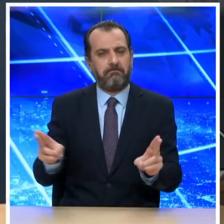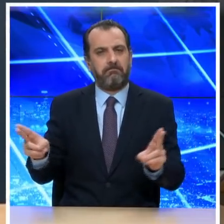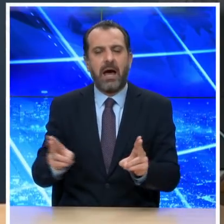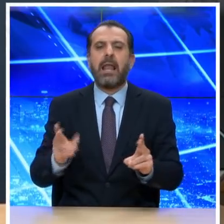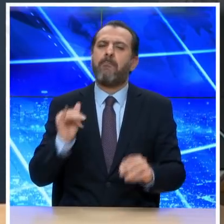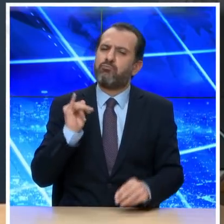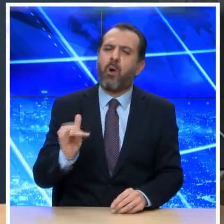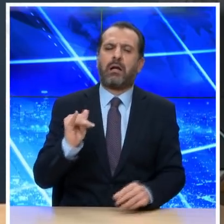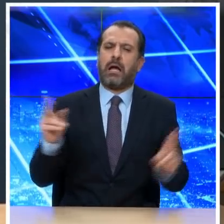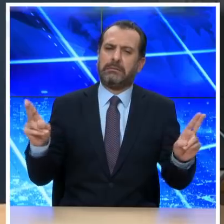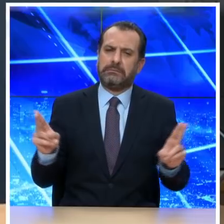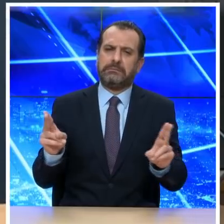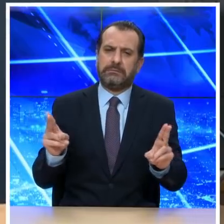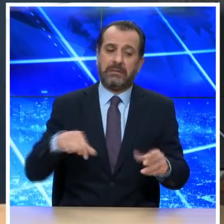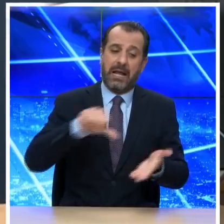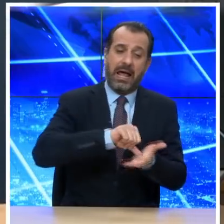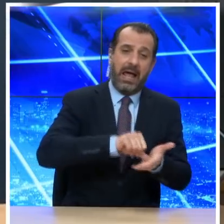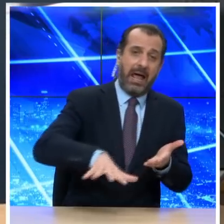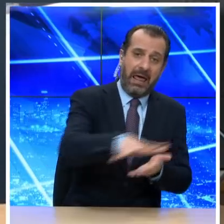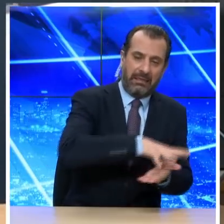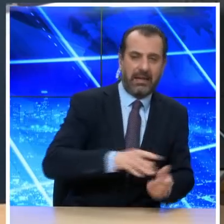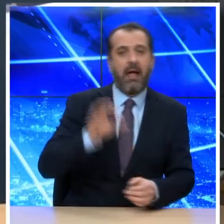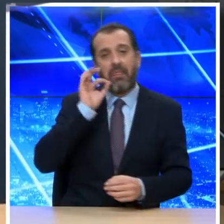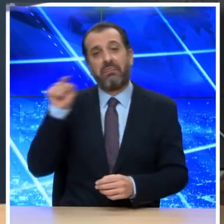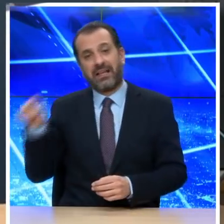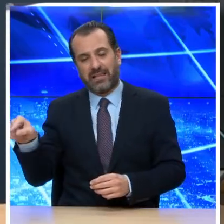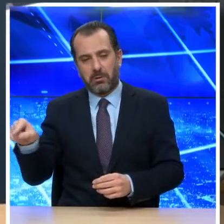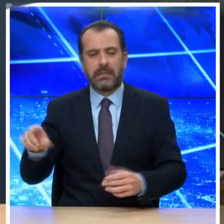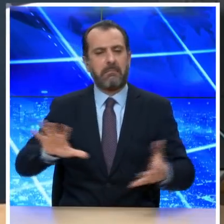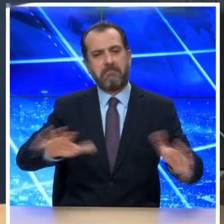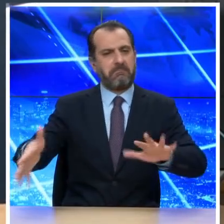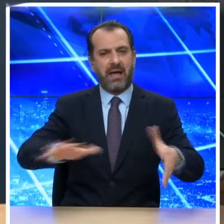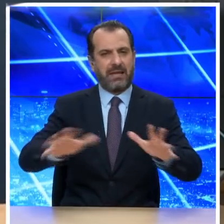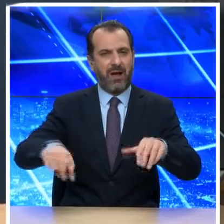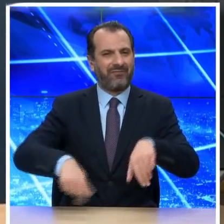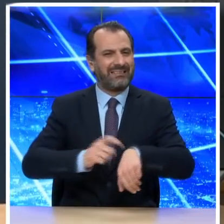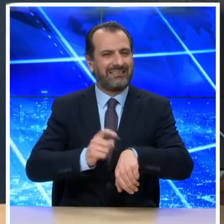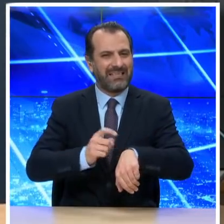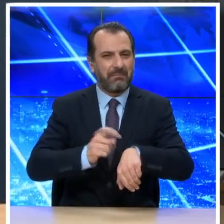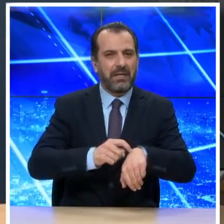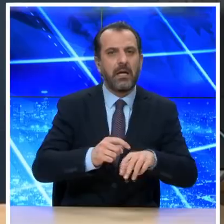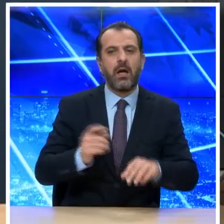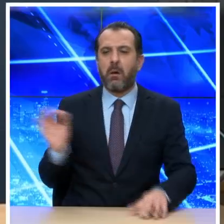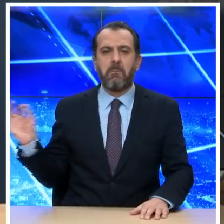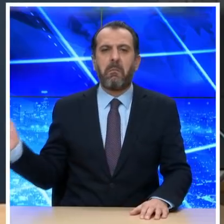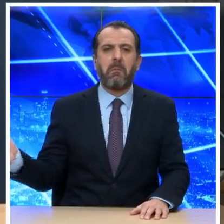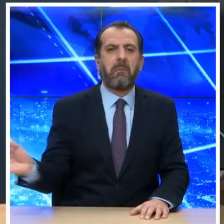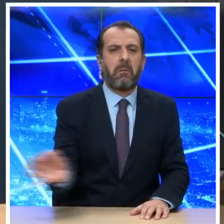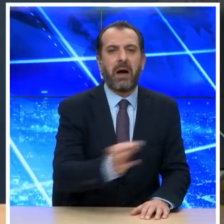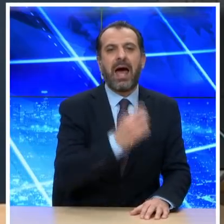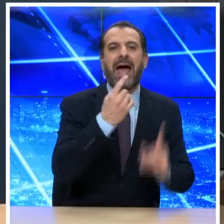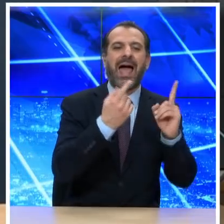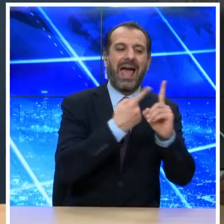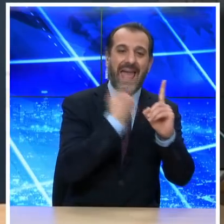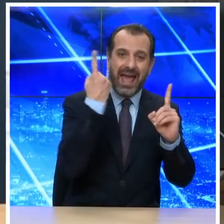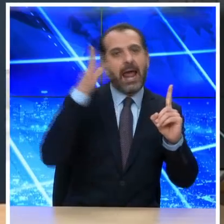ρυθμούς. Συγκεκριμένα, τόσο στην Αττική όσο και τη Θεσσαλονίκη, οι εκτιμήσεις δείχνουν ότι ο ενεργός αριθμός αναπαραγωγής παραμένει κάτω από το